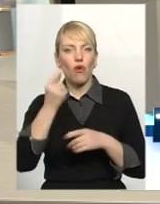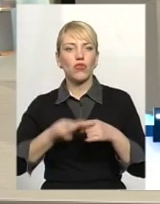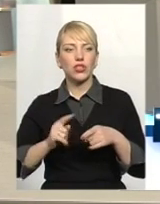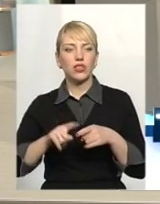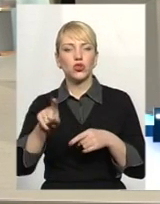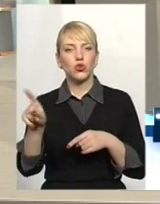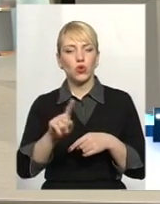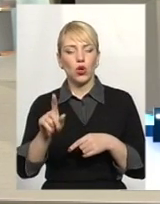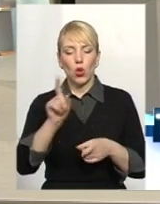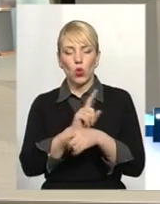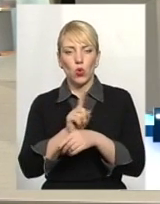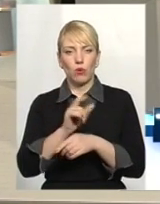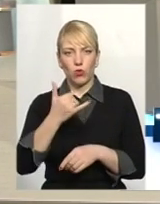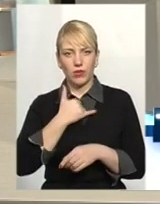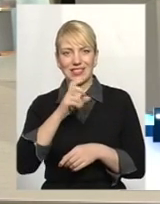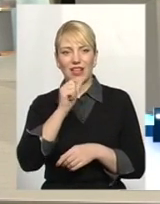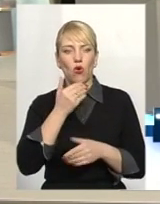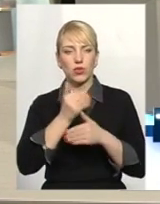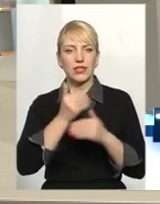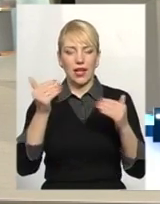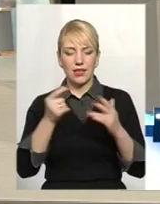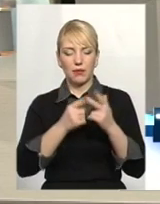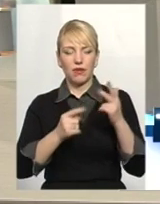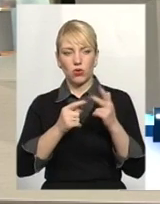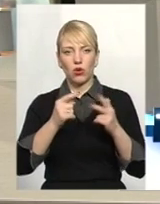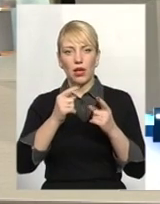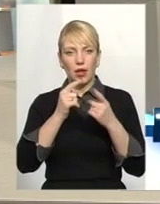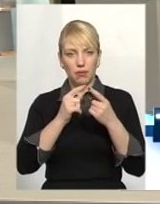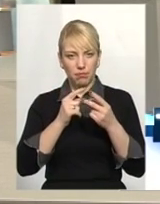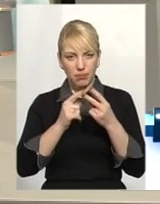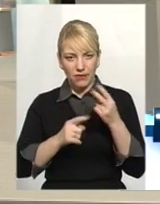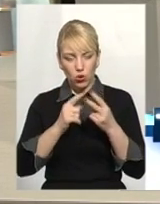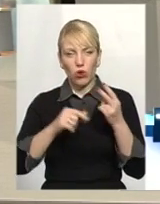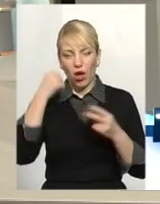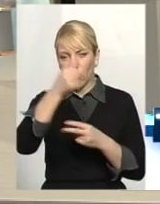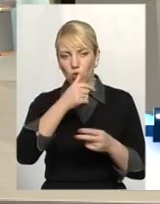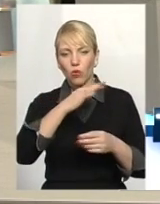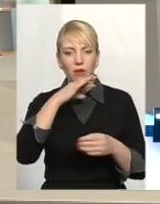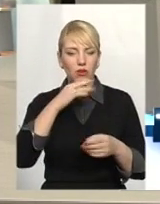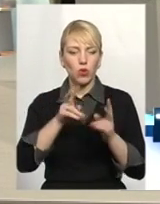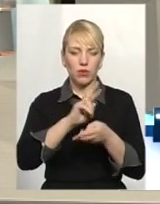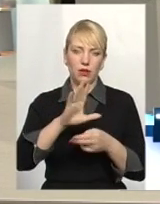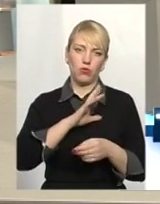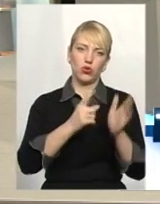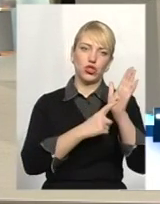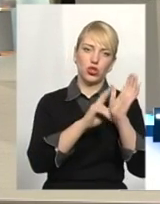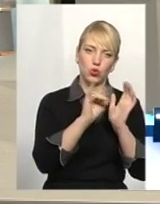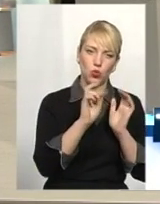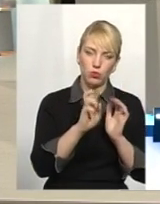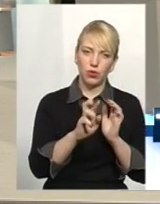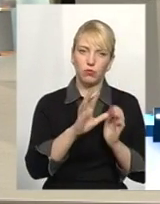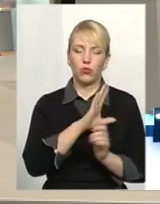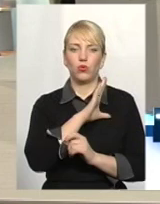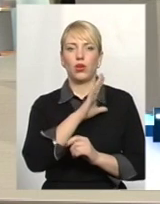норми в нас за останні півтора року настільки мінялися, що і була норма із 6 кубів, тобто